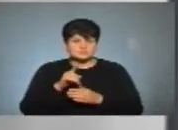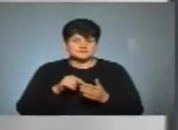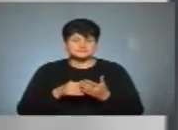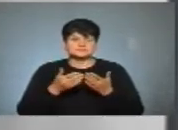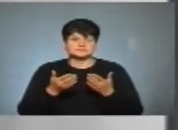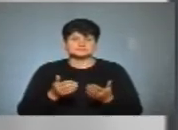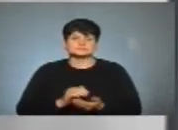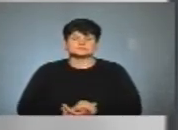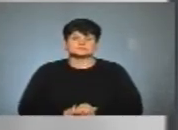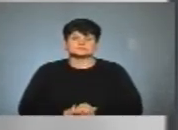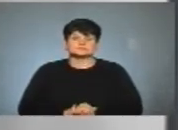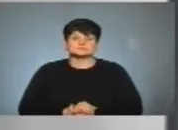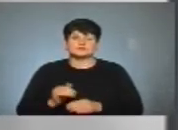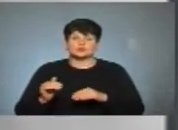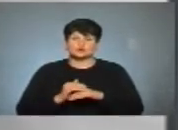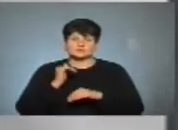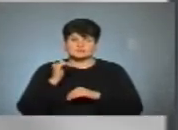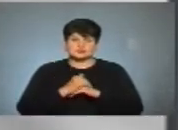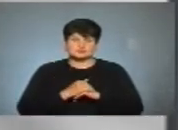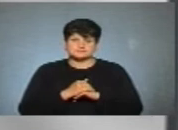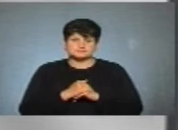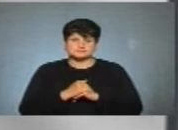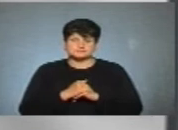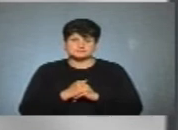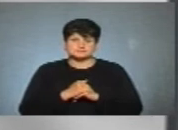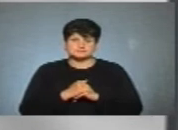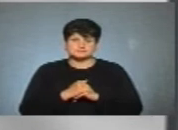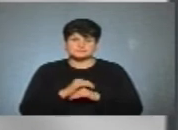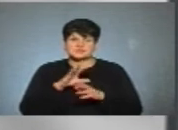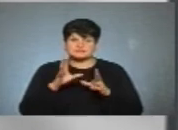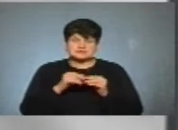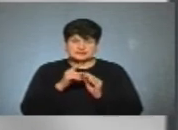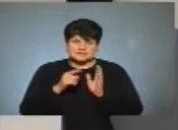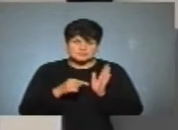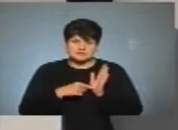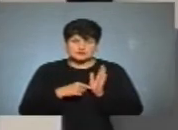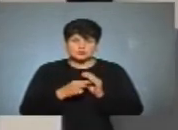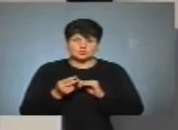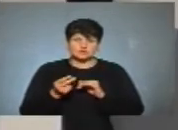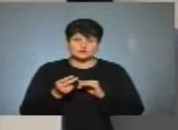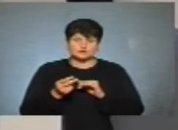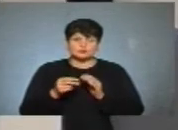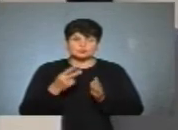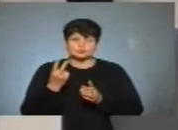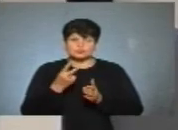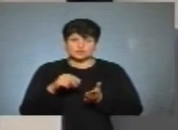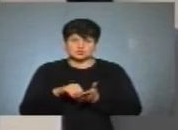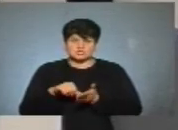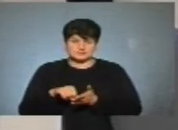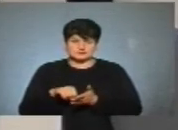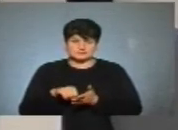питання. Добрий вечір. Добрий вечір. Взагалі, запитання до двох учасників за